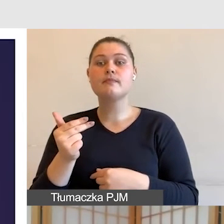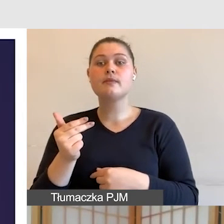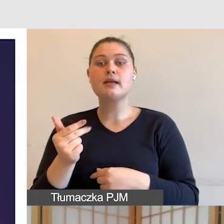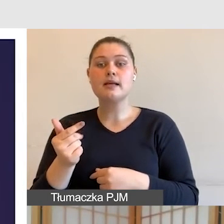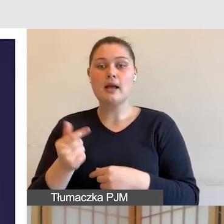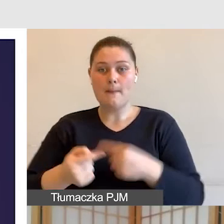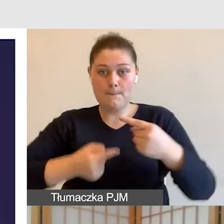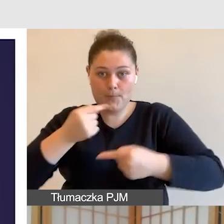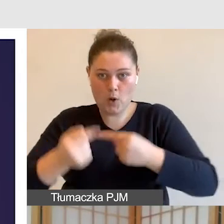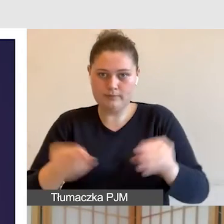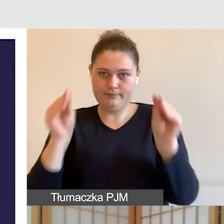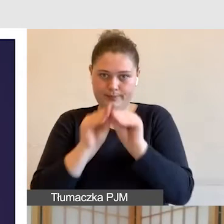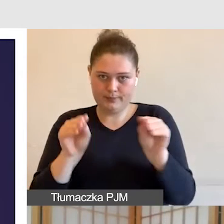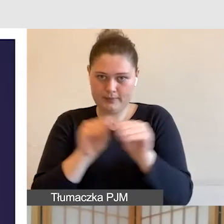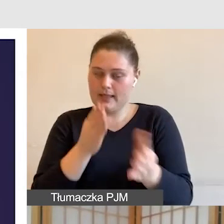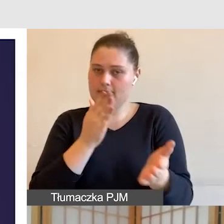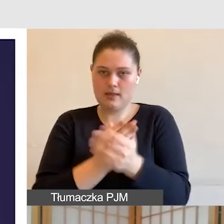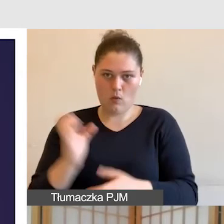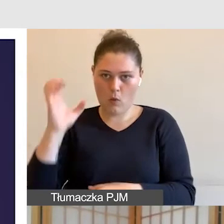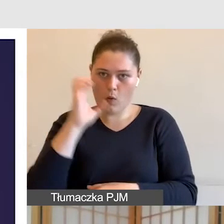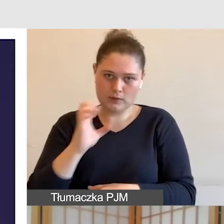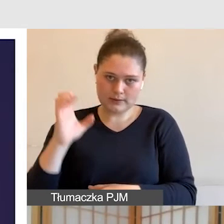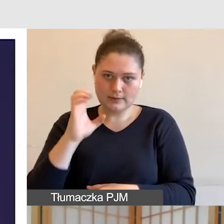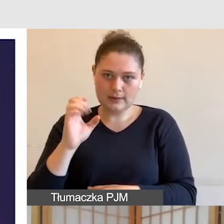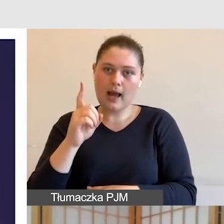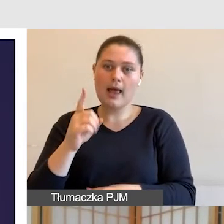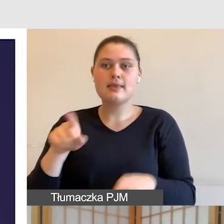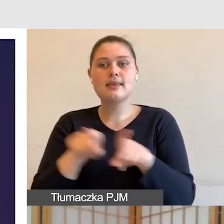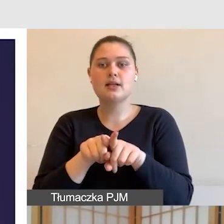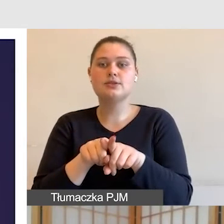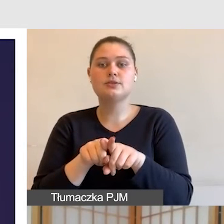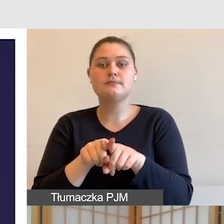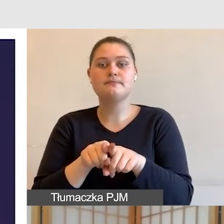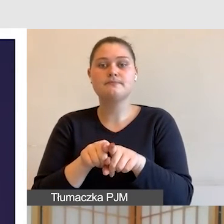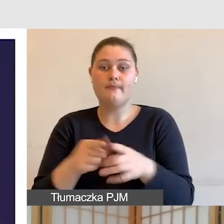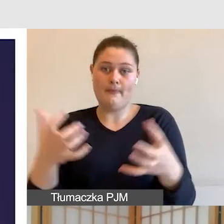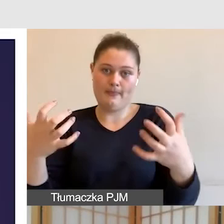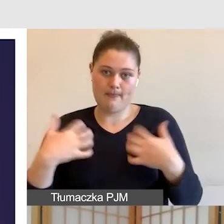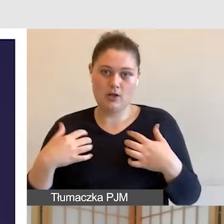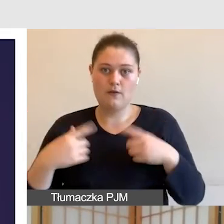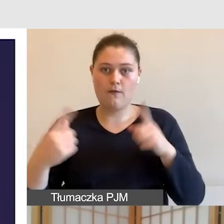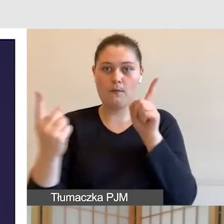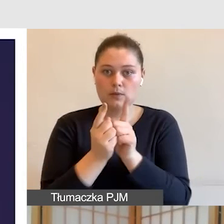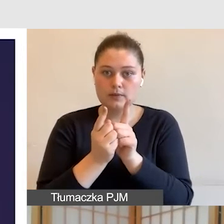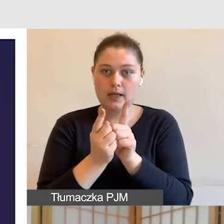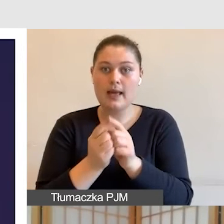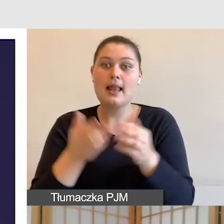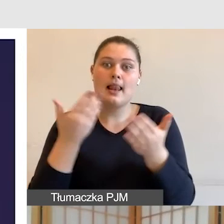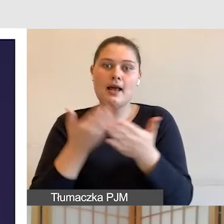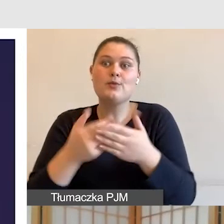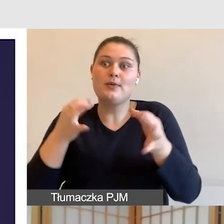w samym świecie cyfrowym, ale również w tym takim świecie stacjonarnym, do którego powiódku po pandemii wracamy.